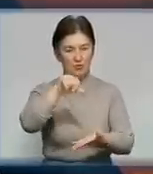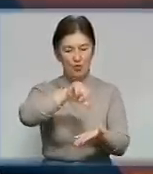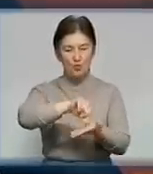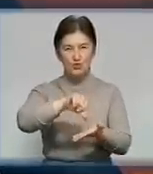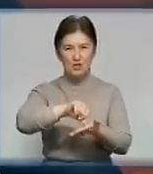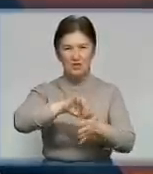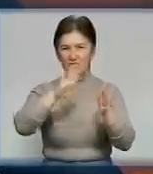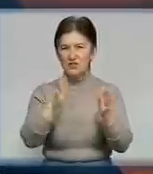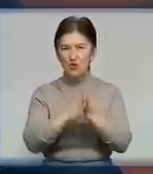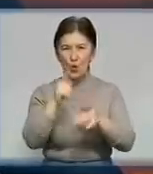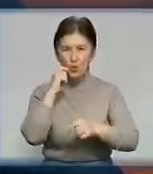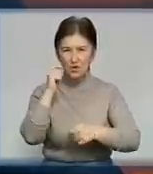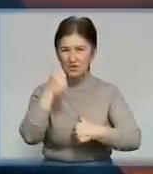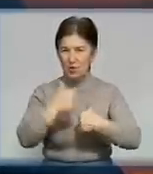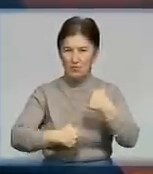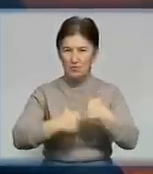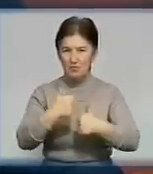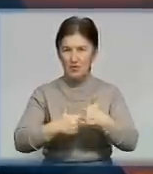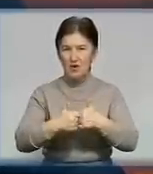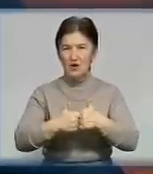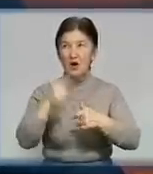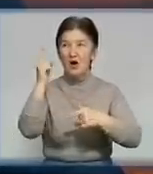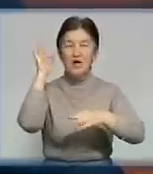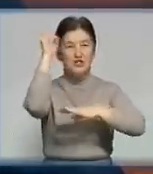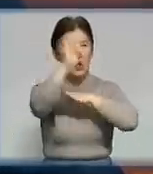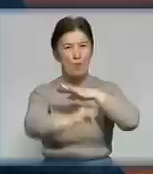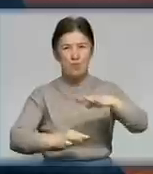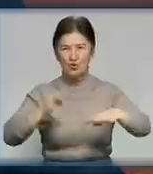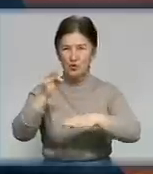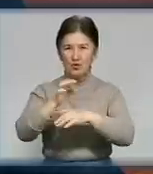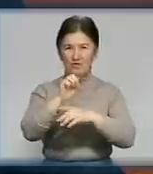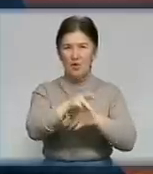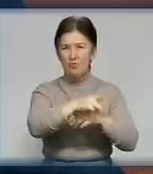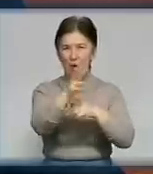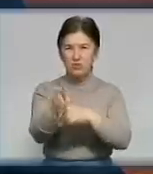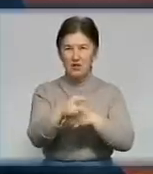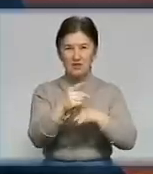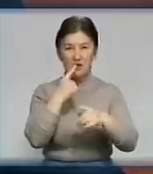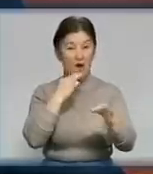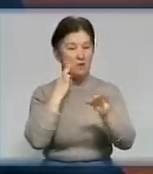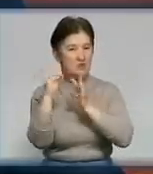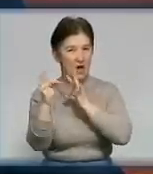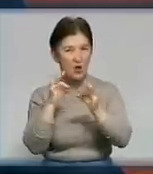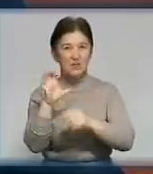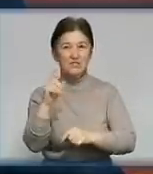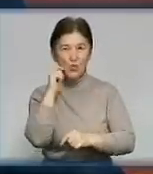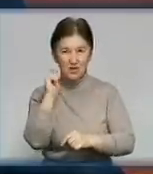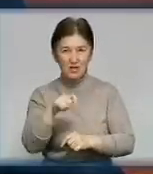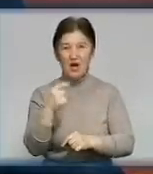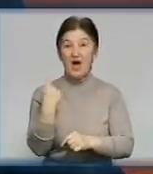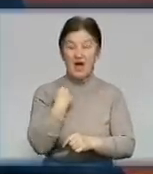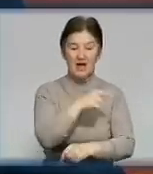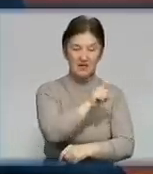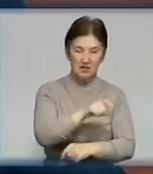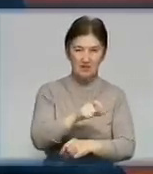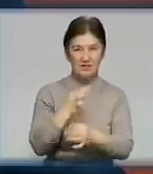телемарафону завдяки своєму супутниковому обладнанню. У п'ятницю відбувся всеукраїнський телеміст «Діалог з країною». Кіровоградці спілкувалися з